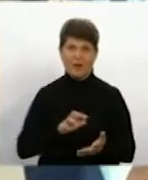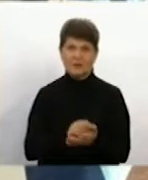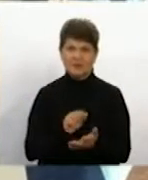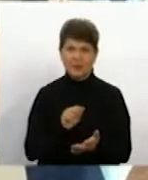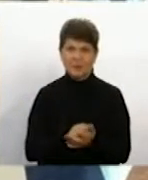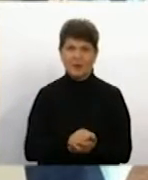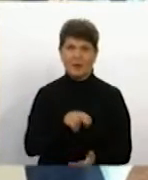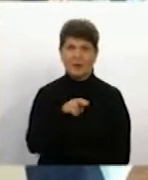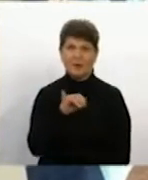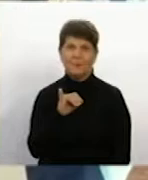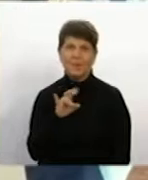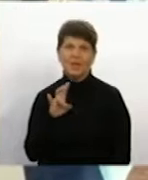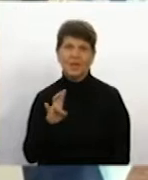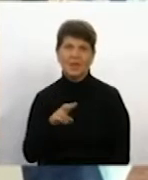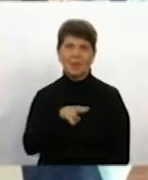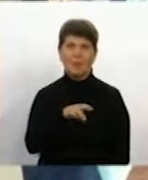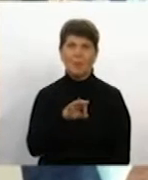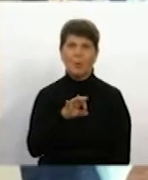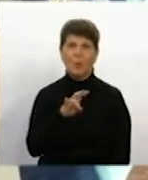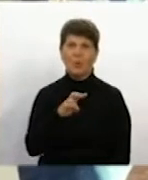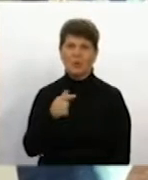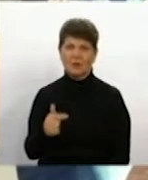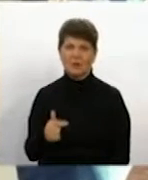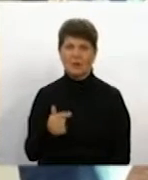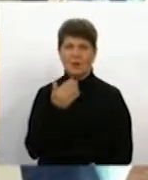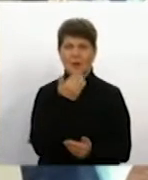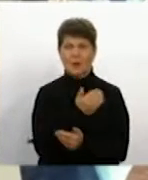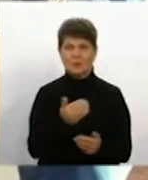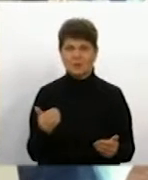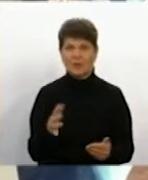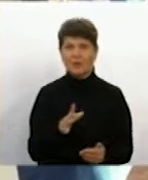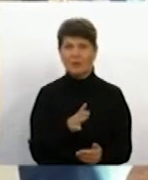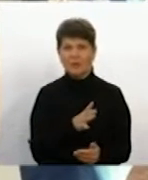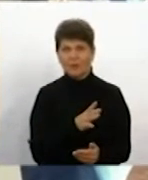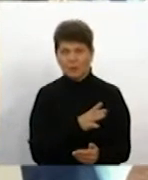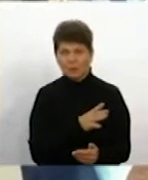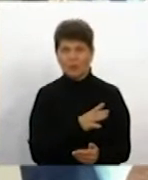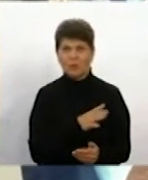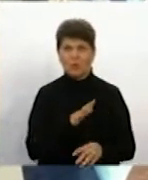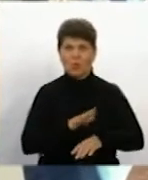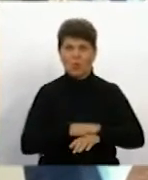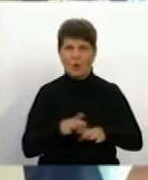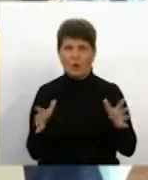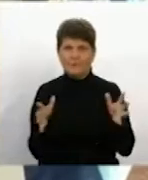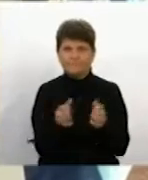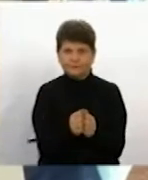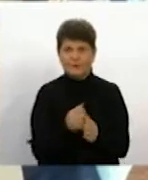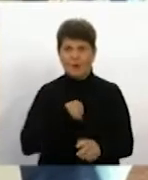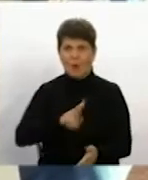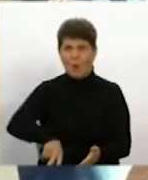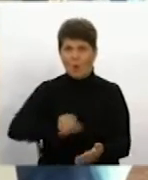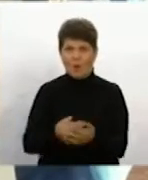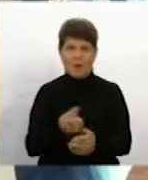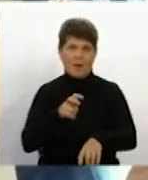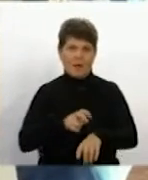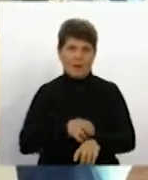пінпонгом. У нас були східці в поганому стані, і вони зламилися, затиснули ногу, я дуже впала. І лікарі